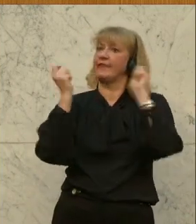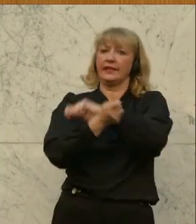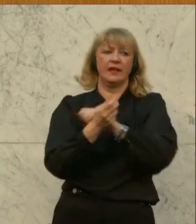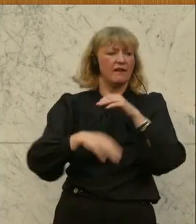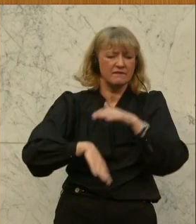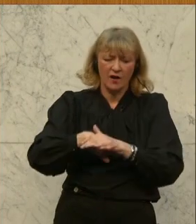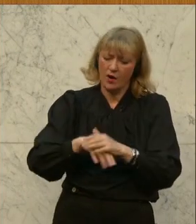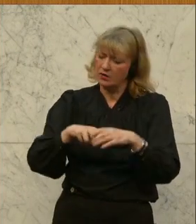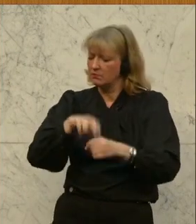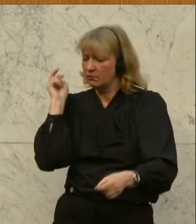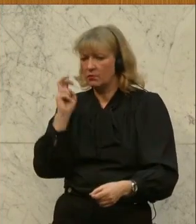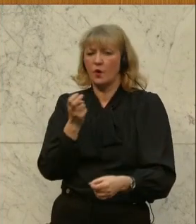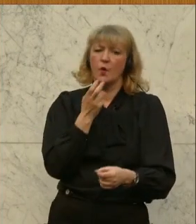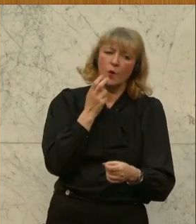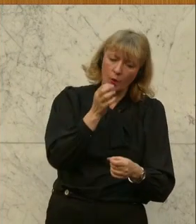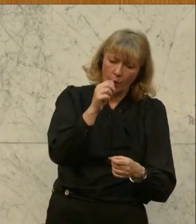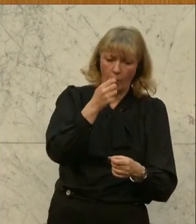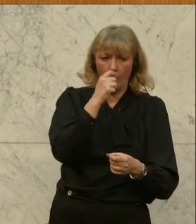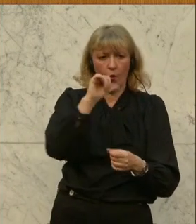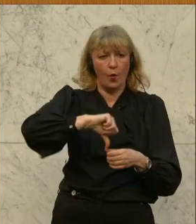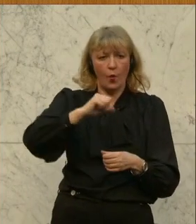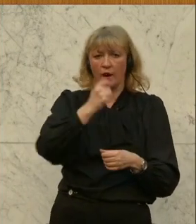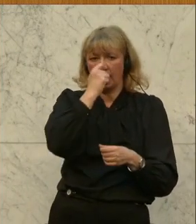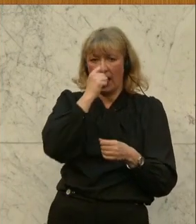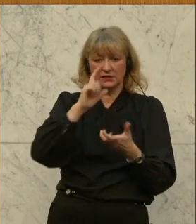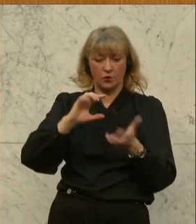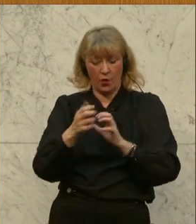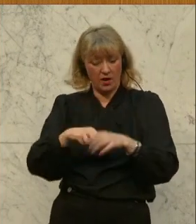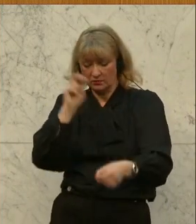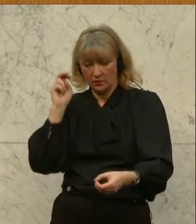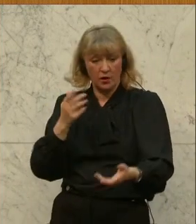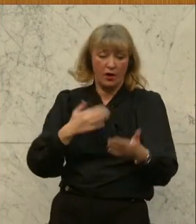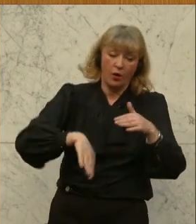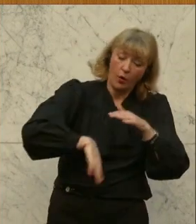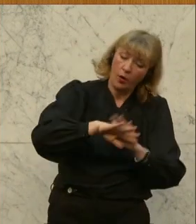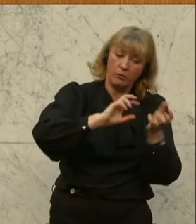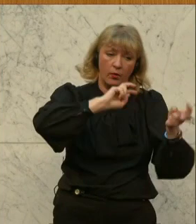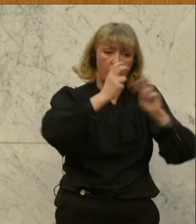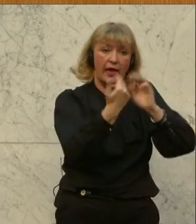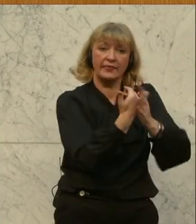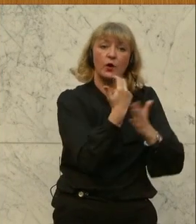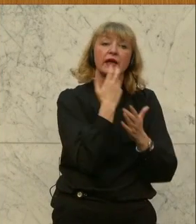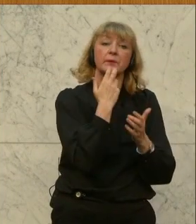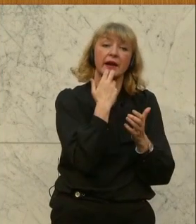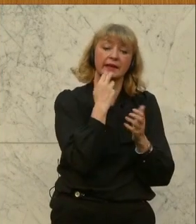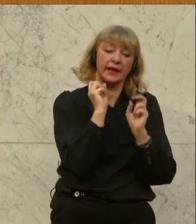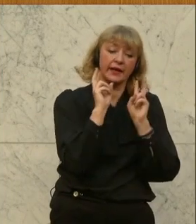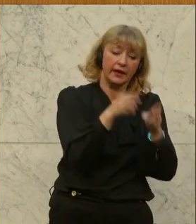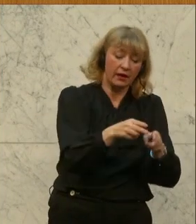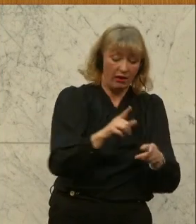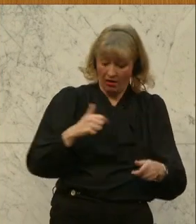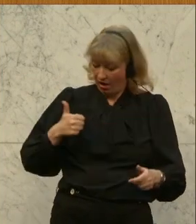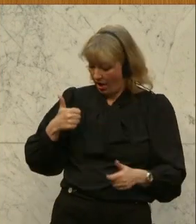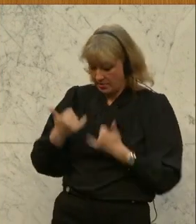Ausstieg aus Öl, Gas und Kohle und der komplette Umstieg auf Erneuerbare ist nach einem Jahr